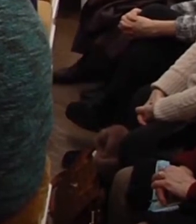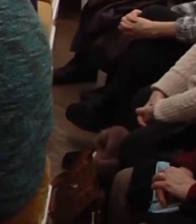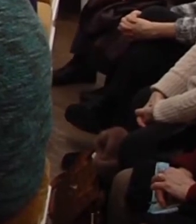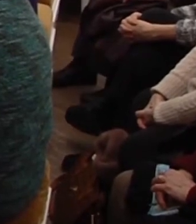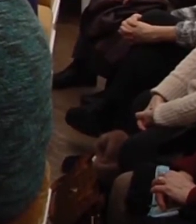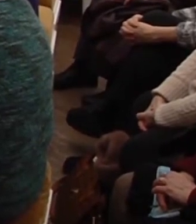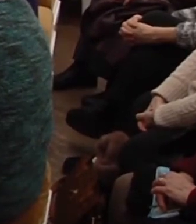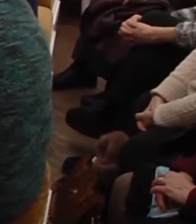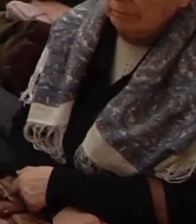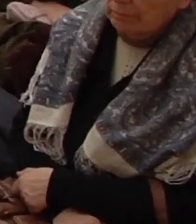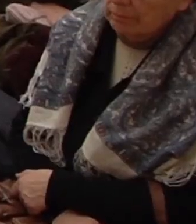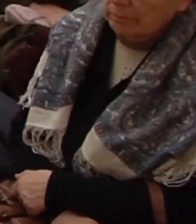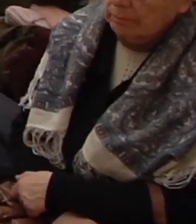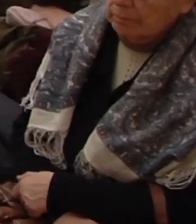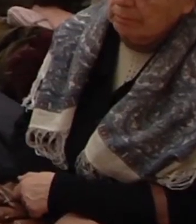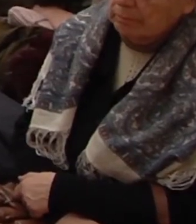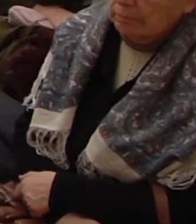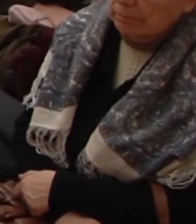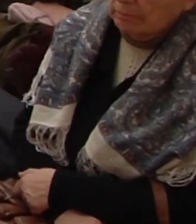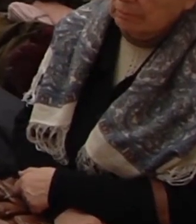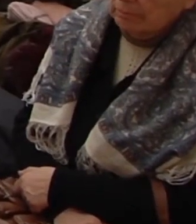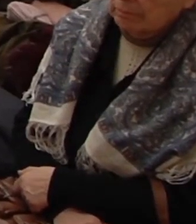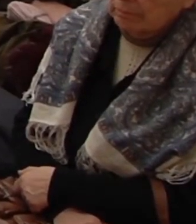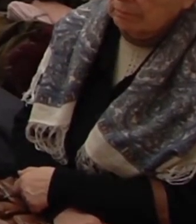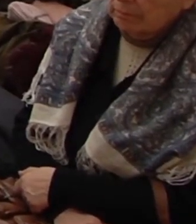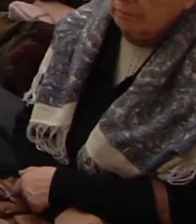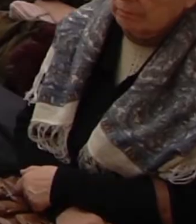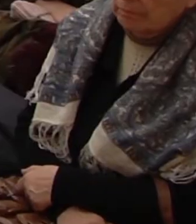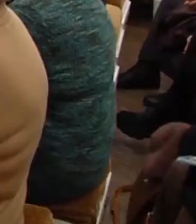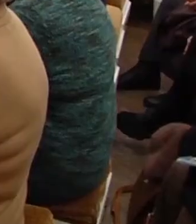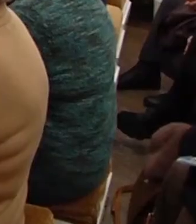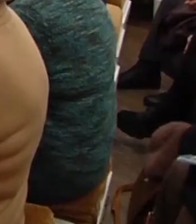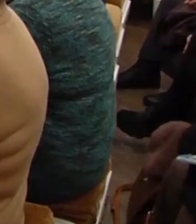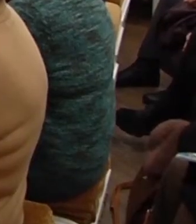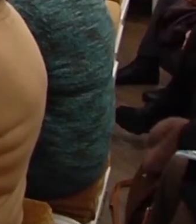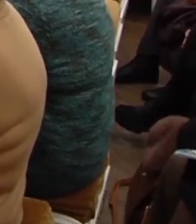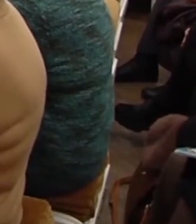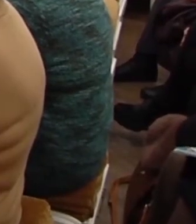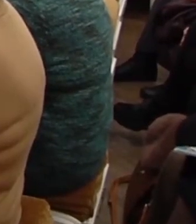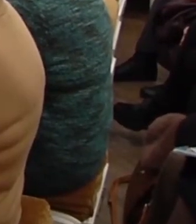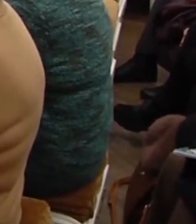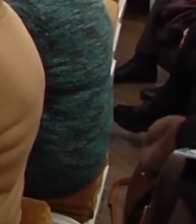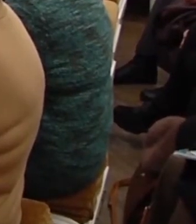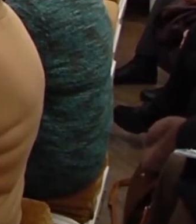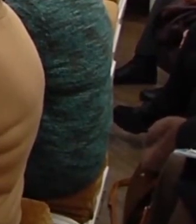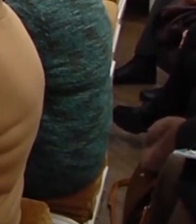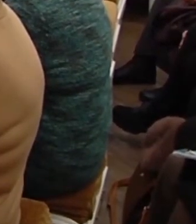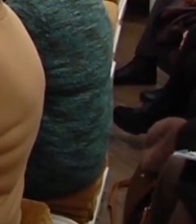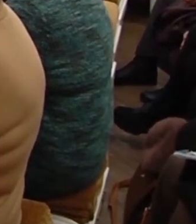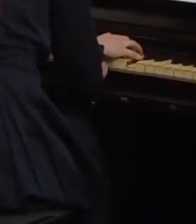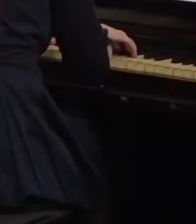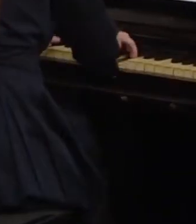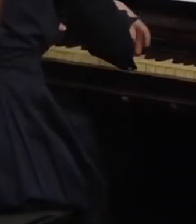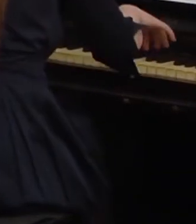Кирила Кіреєва в Одесі відвідали 50 людей. Зібралася повна зала музею Олександра Пушкіна. Пролунали арії із опер та оперет,